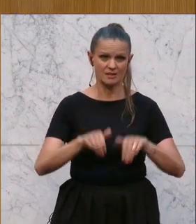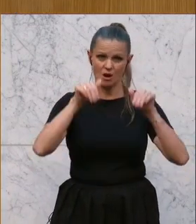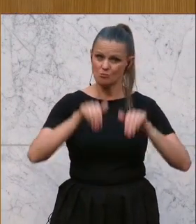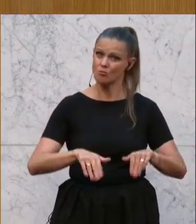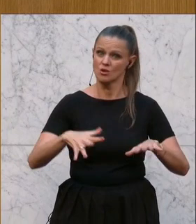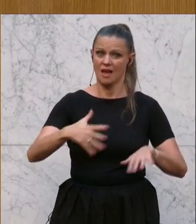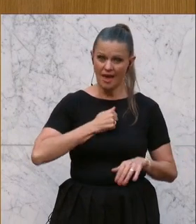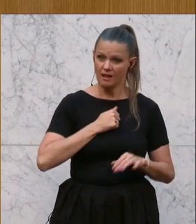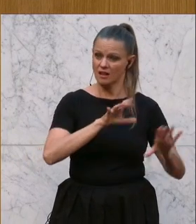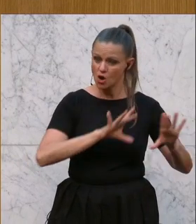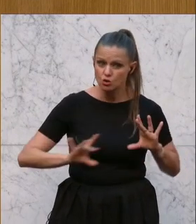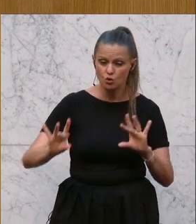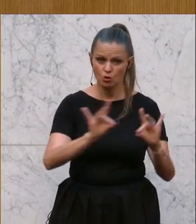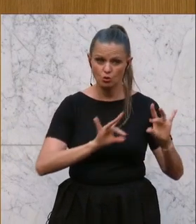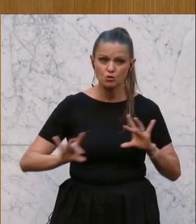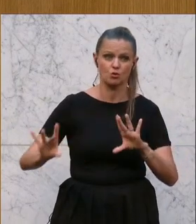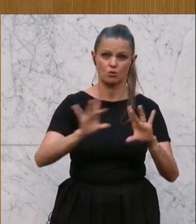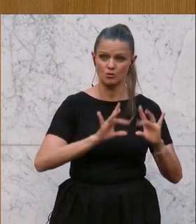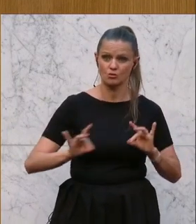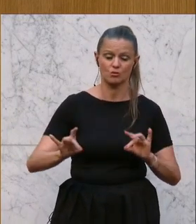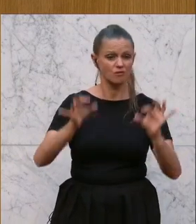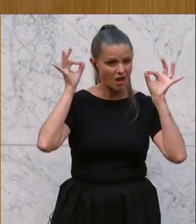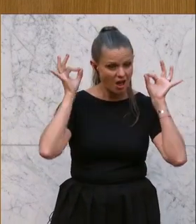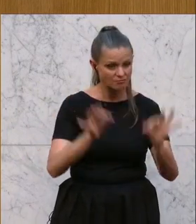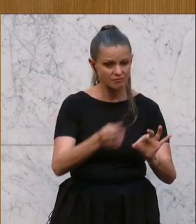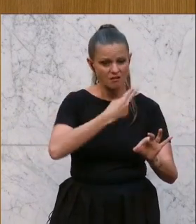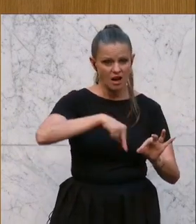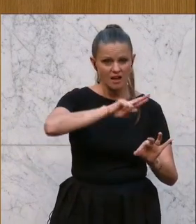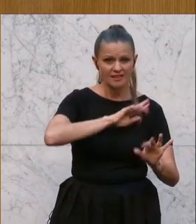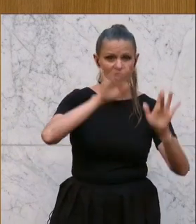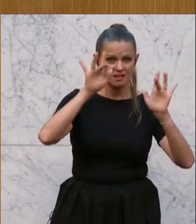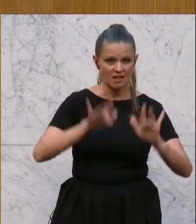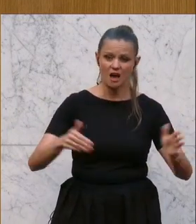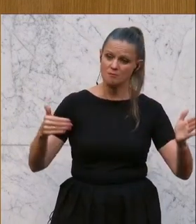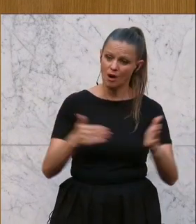liefern. Sie müssen dafür sorgen, dass diese Garantien hier da sind. Das ist Ihre Verantwortung.